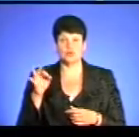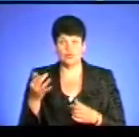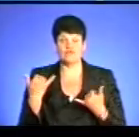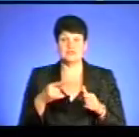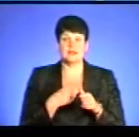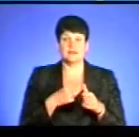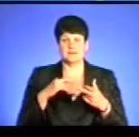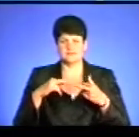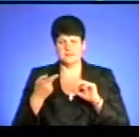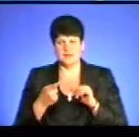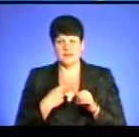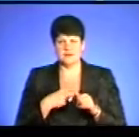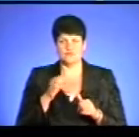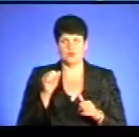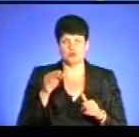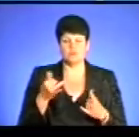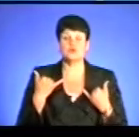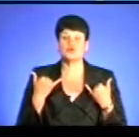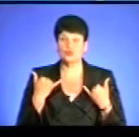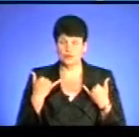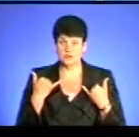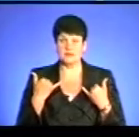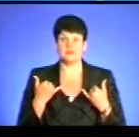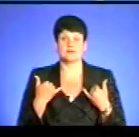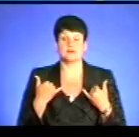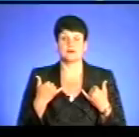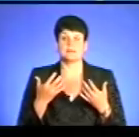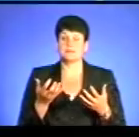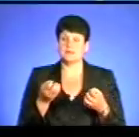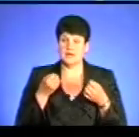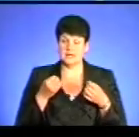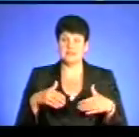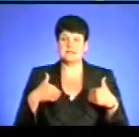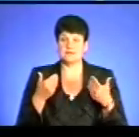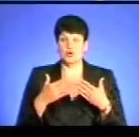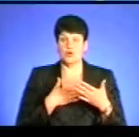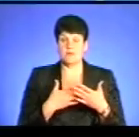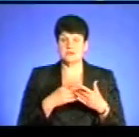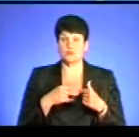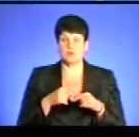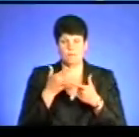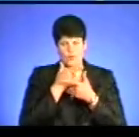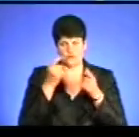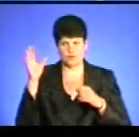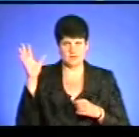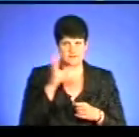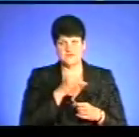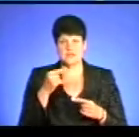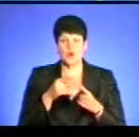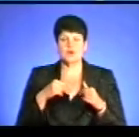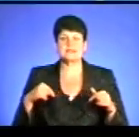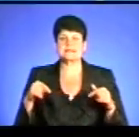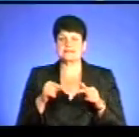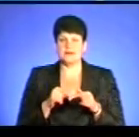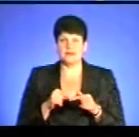переименувалися. Тобто, ми сьогодні відреагували на звернення з громадської організації. Друге, ми повідомили всіх організаторів,